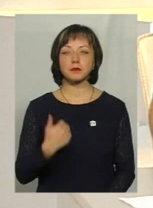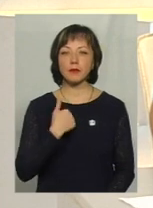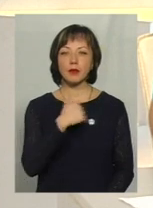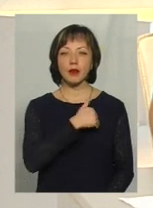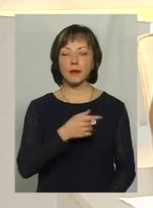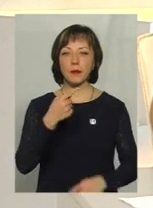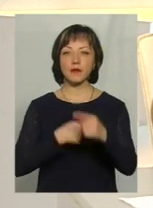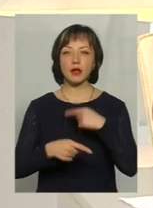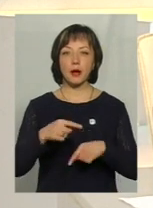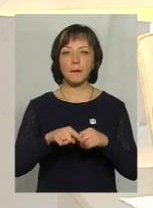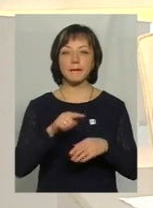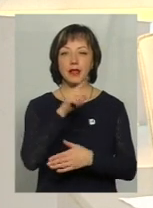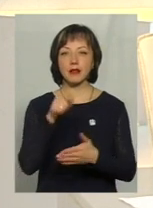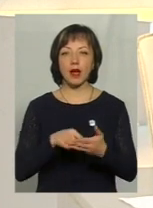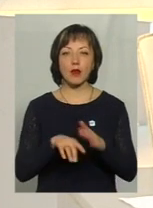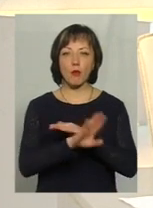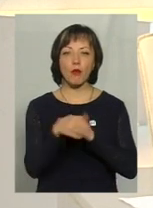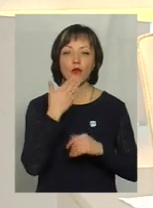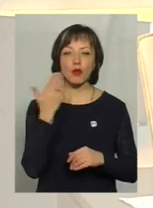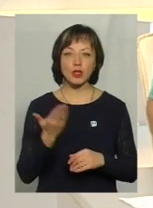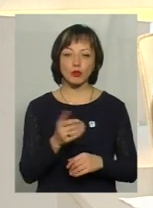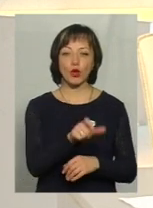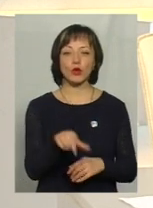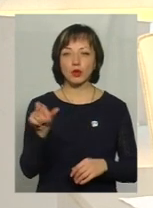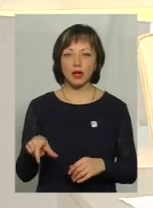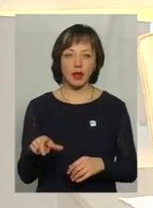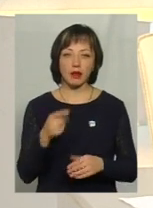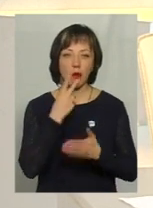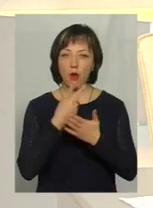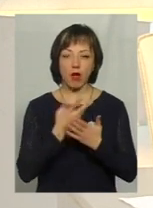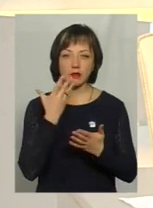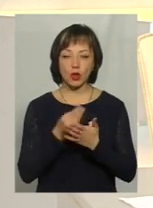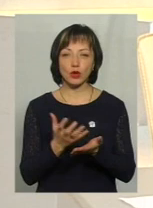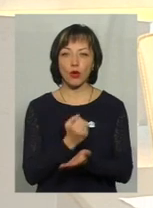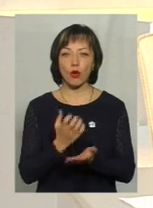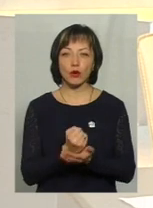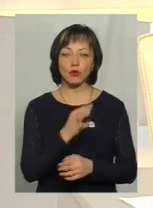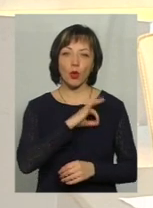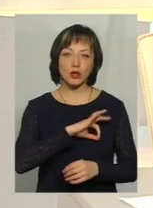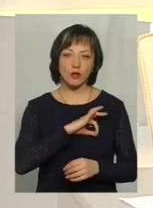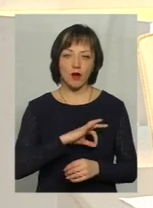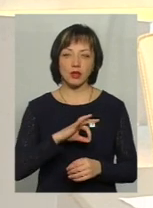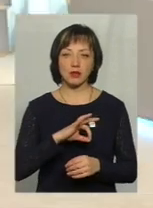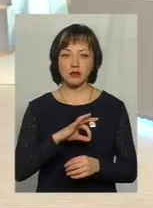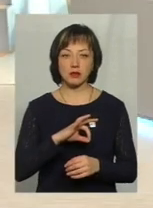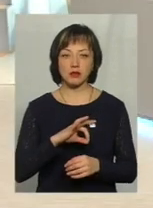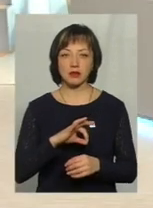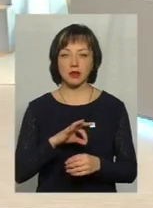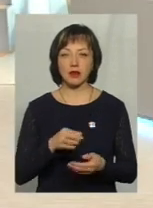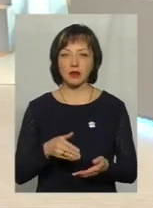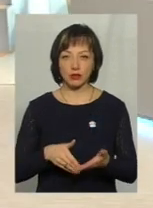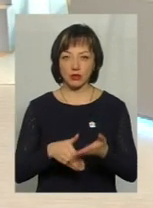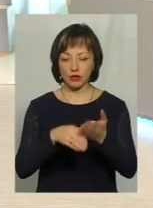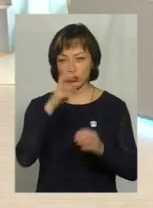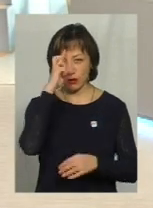питання популізму і тих людей, які свідомо не показують свої доходи, аби користуватися тими адресними